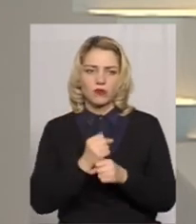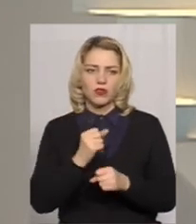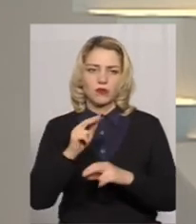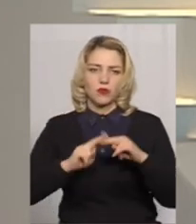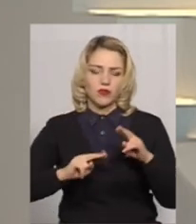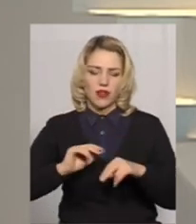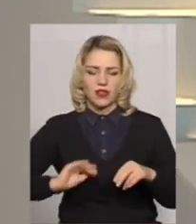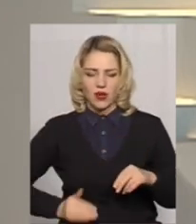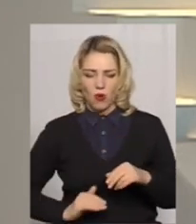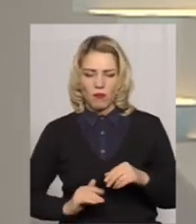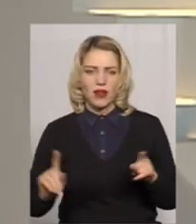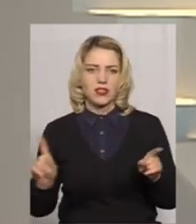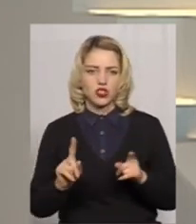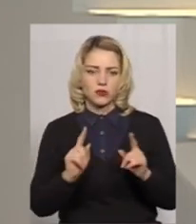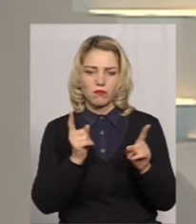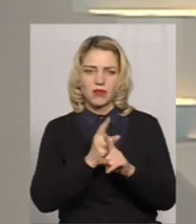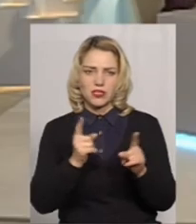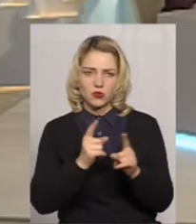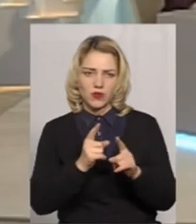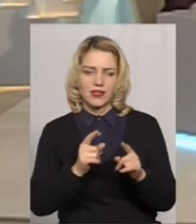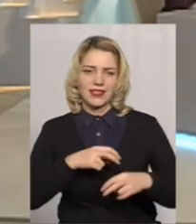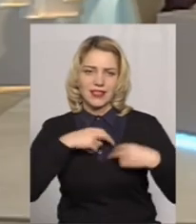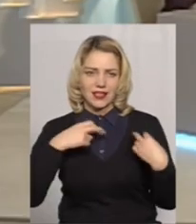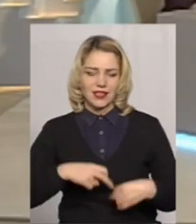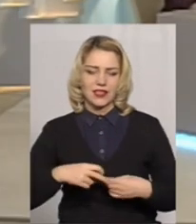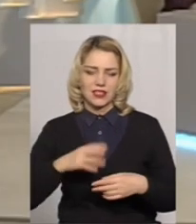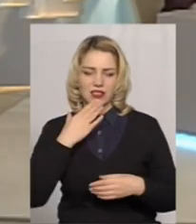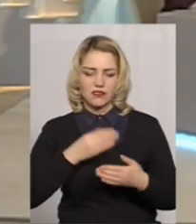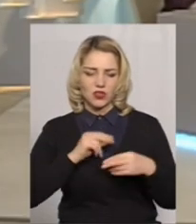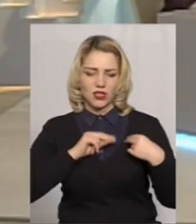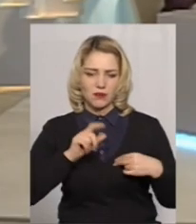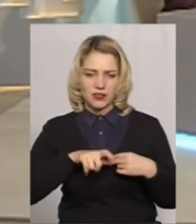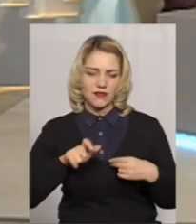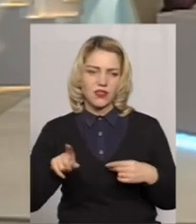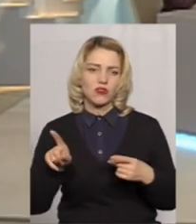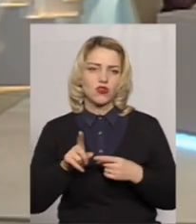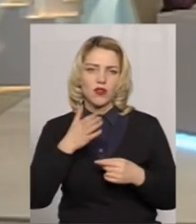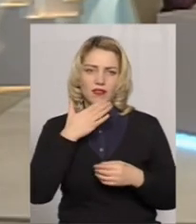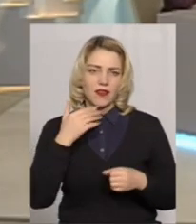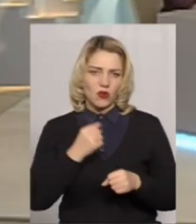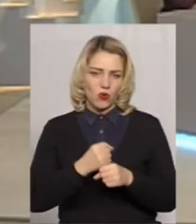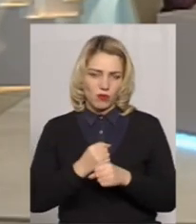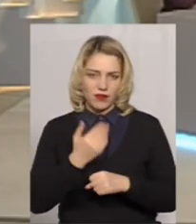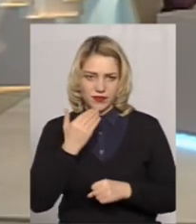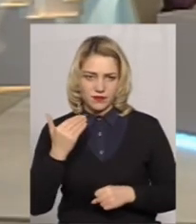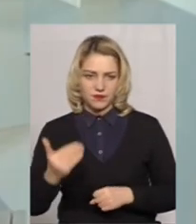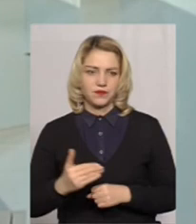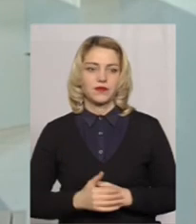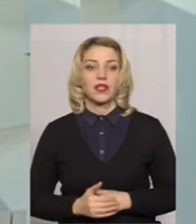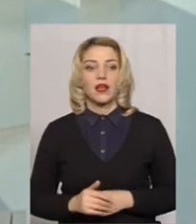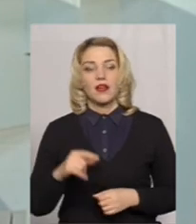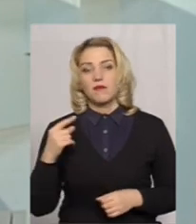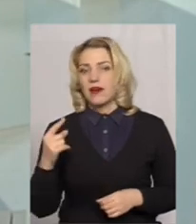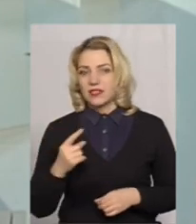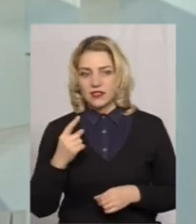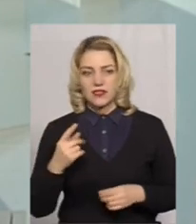кампанії, щоб мінімізувати ризики своїх працівників і от чого вони не роблять? Перш за